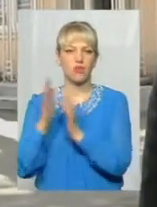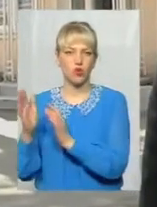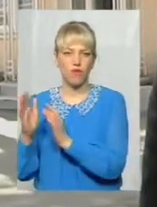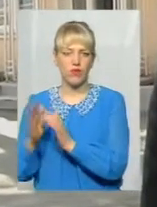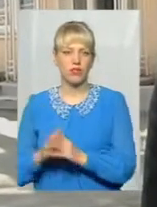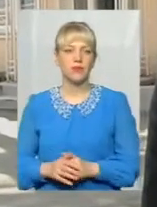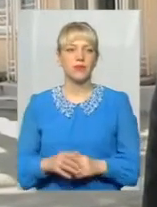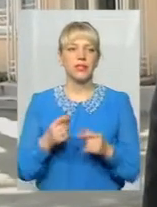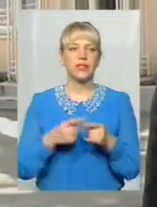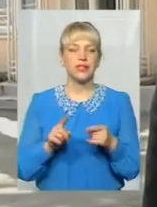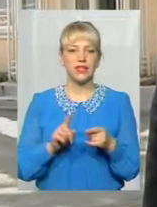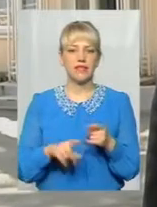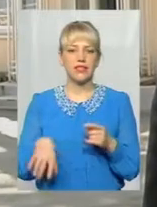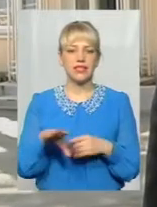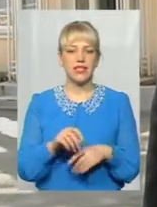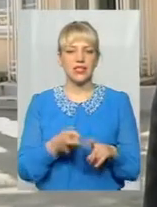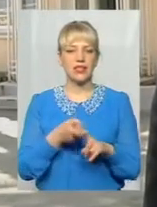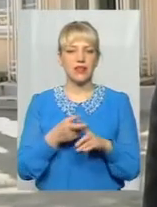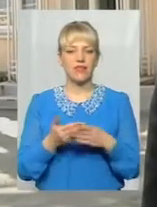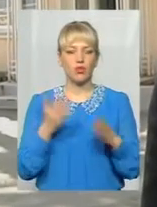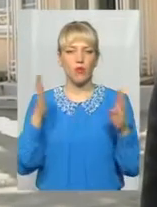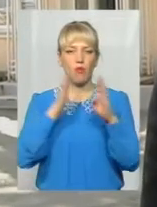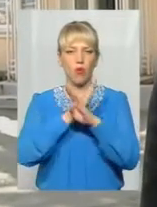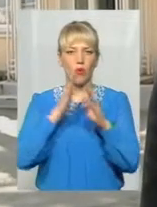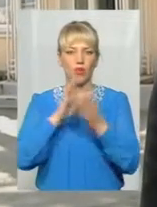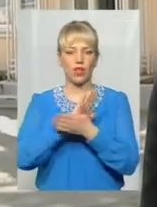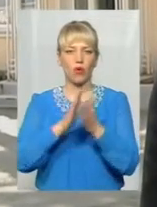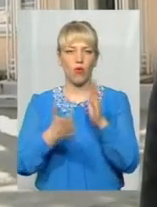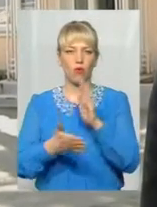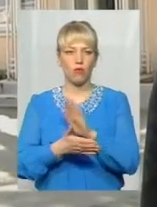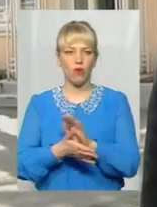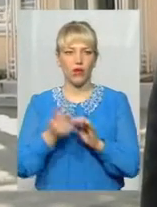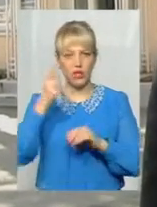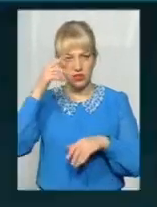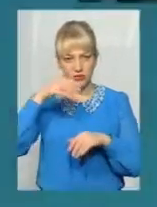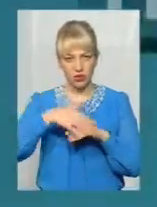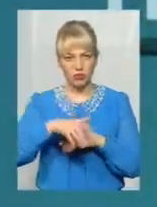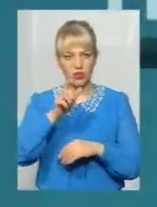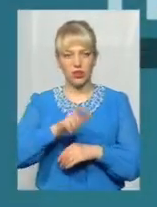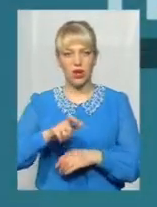Все, звичайно, залежить від погодних умов і від свідомості людей.